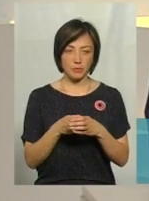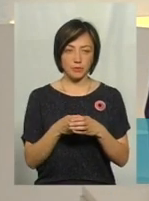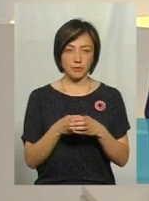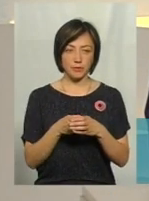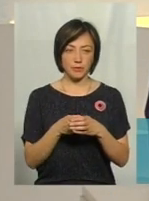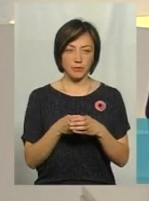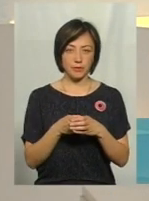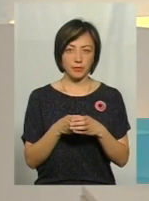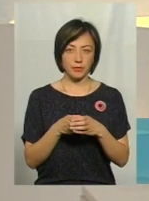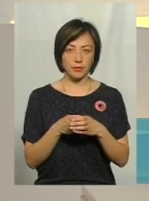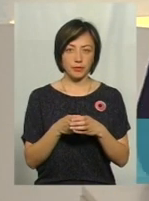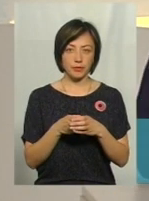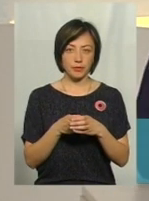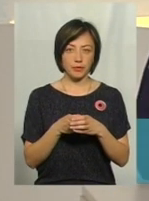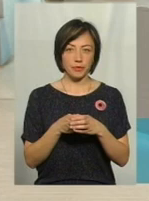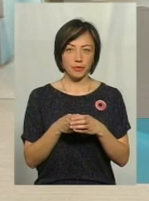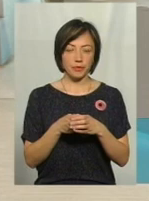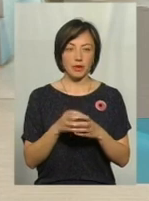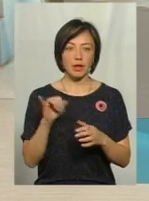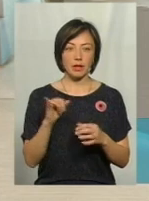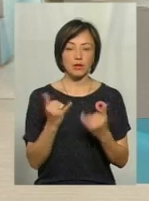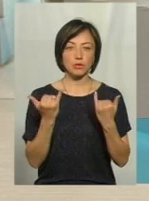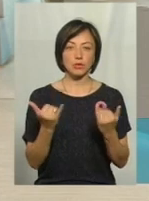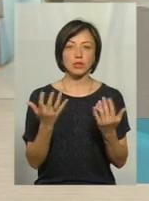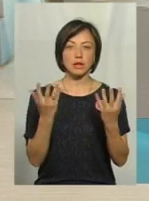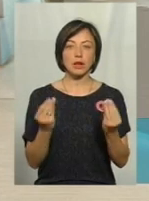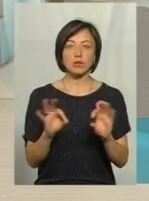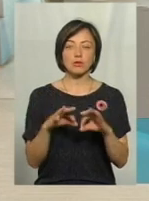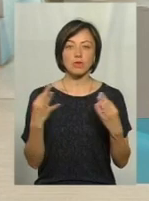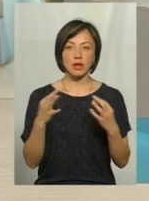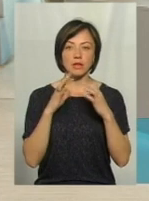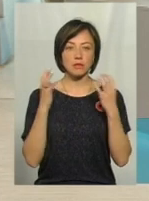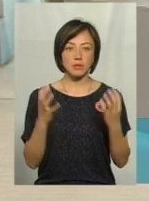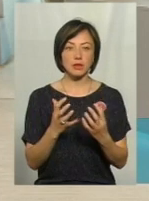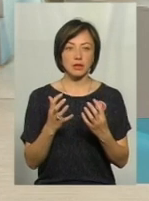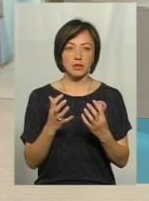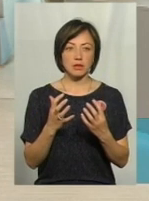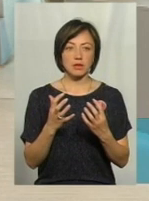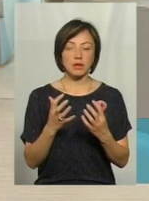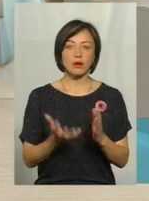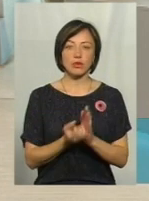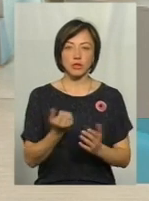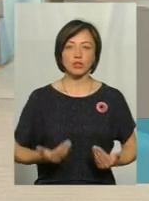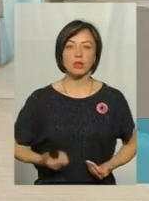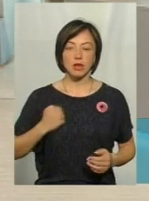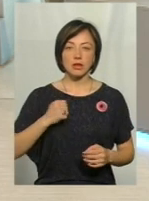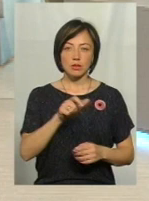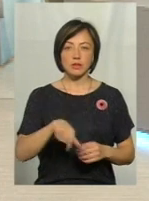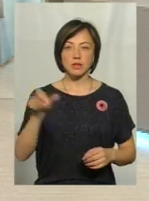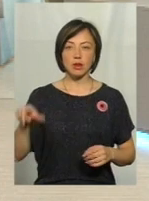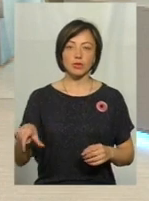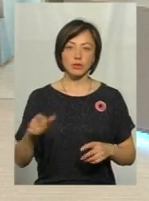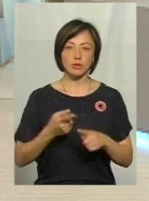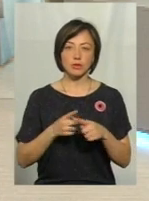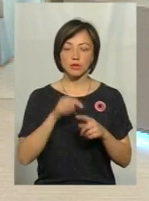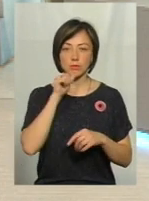І на сьогоднішній день дозволяє зберігати і рятувати життя солдат. От з минулого року